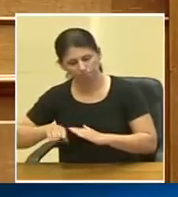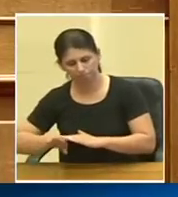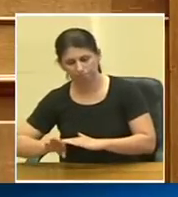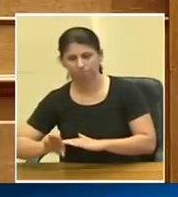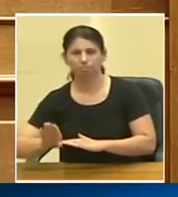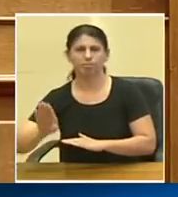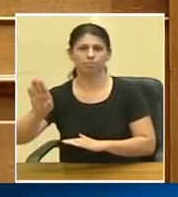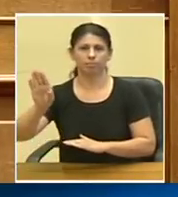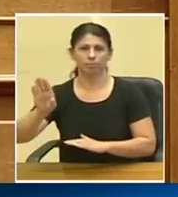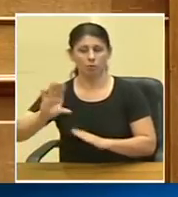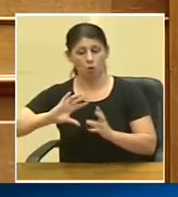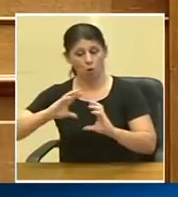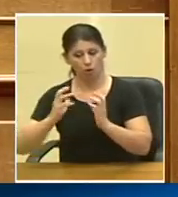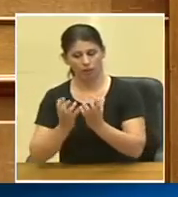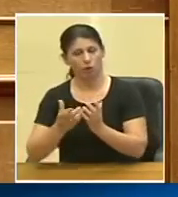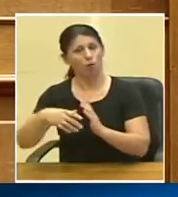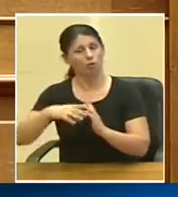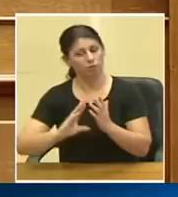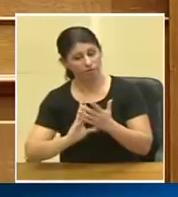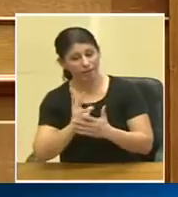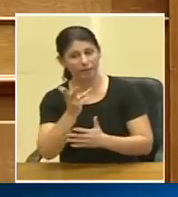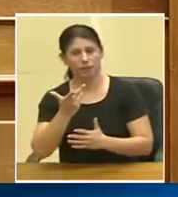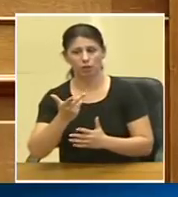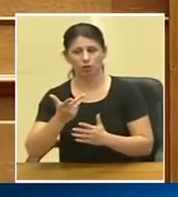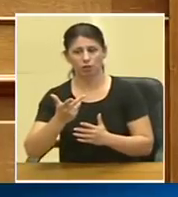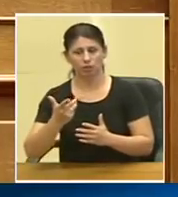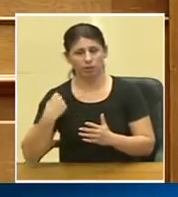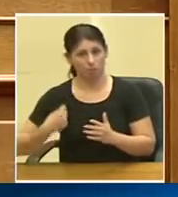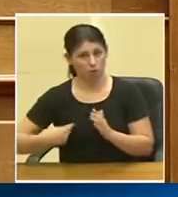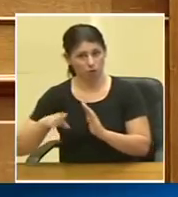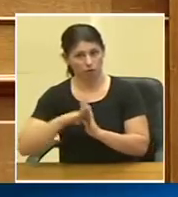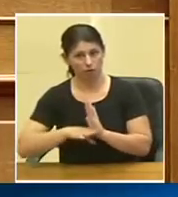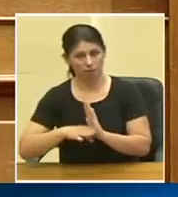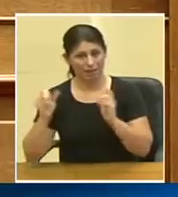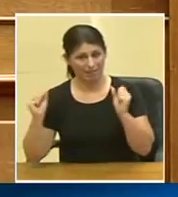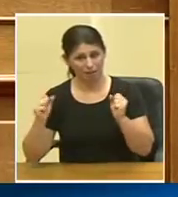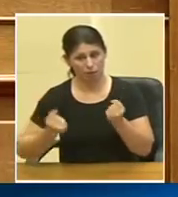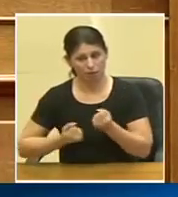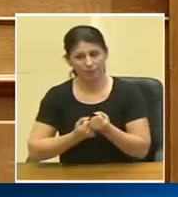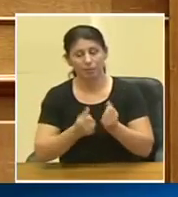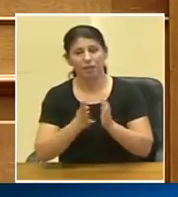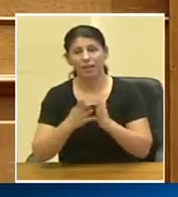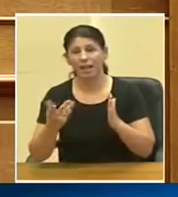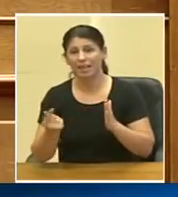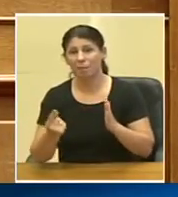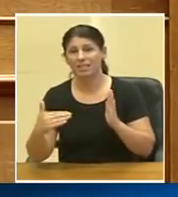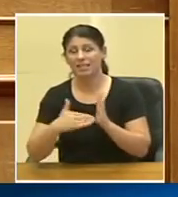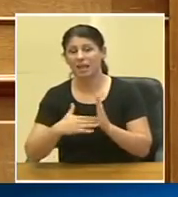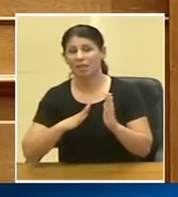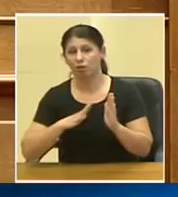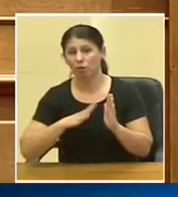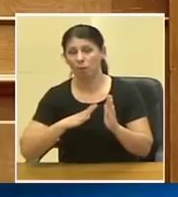ολοκλήρωσης, βελτίωσης του δημόσιου συστήματος υγείας το οποίο ενισχύθηκε με 19.500 άτομα προσωπικό